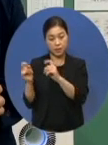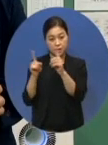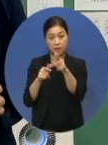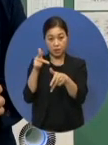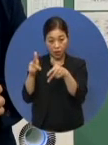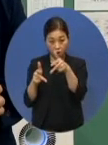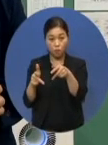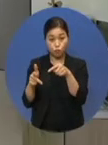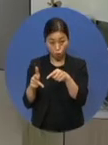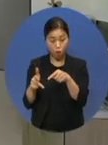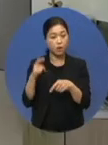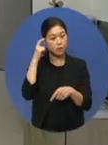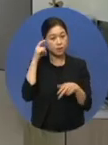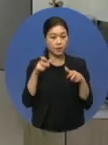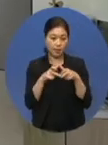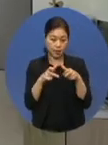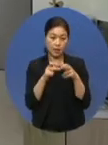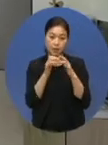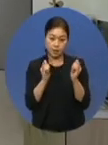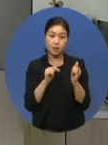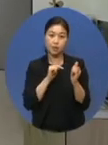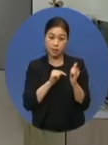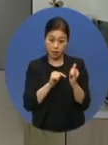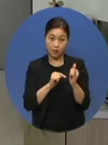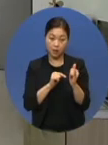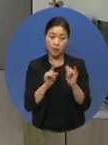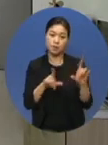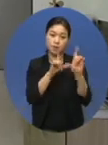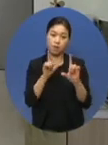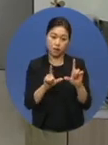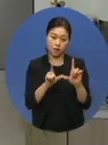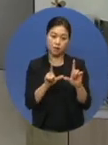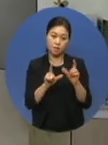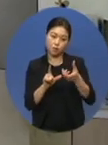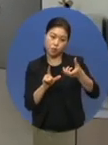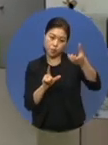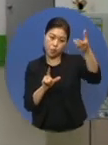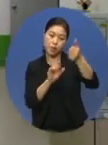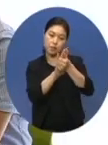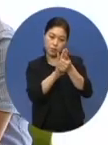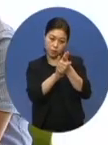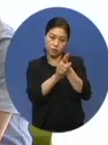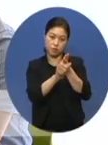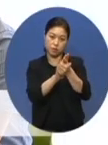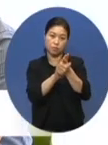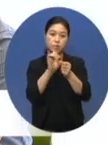통해 정신장애인 장애를 가진 장애인들의 삶의 질 향상을 추구합니다.